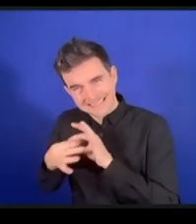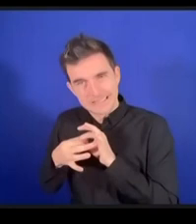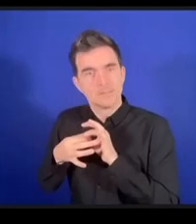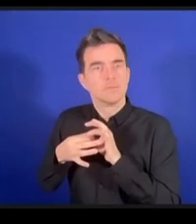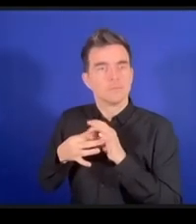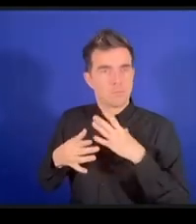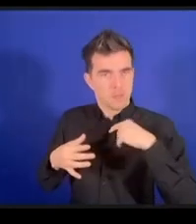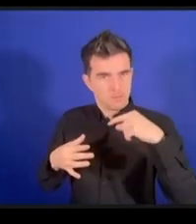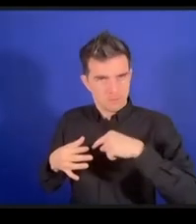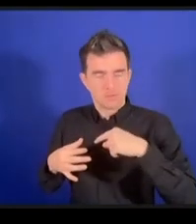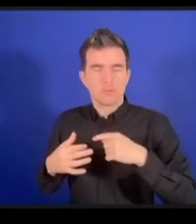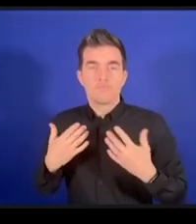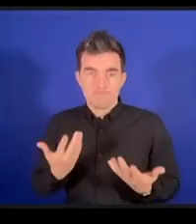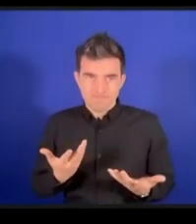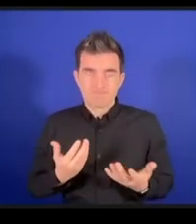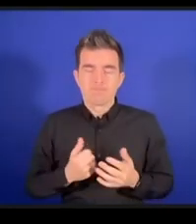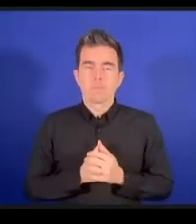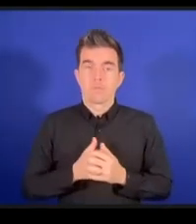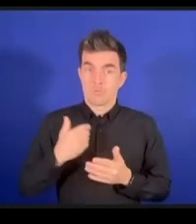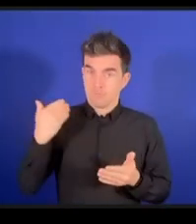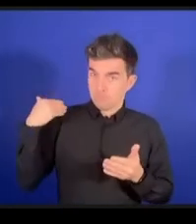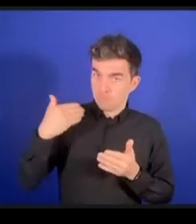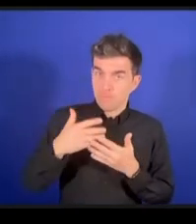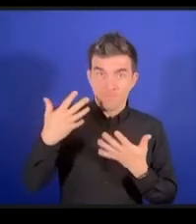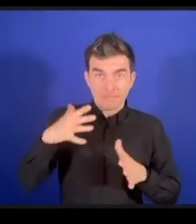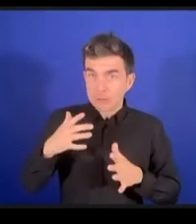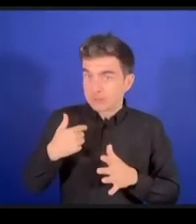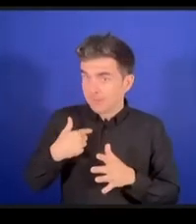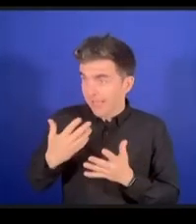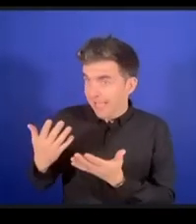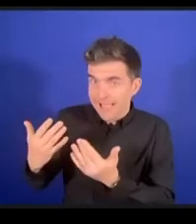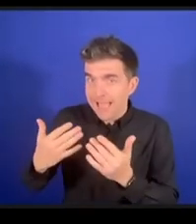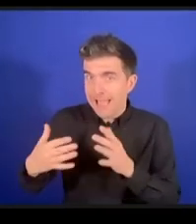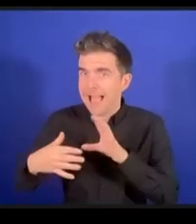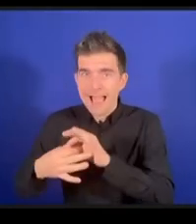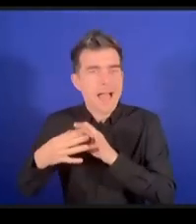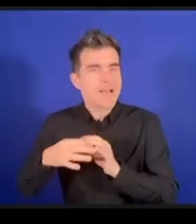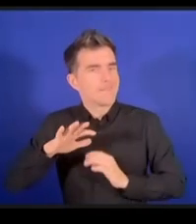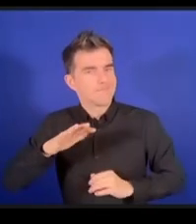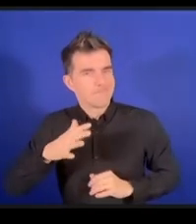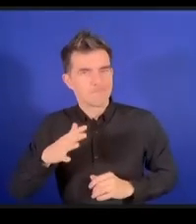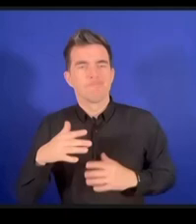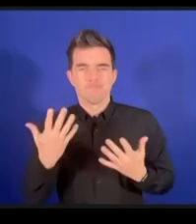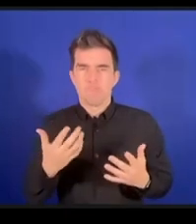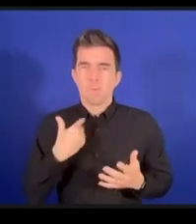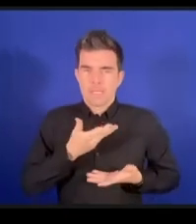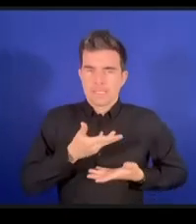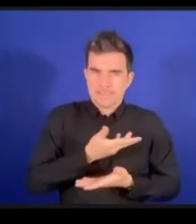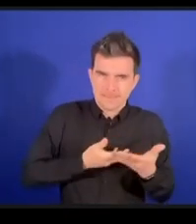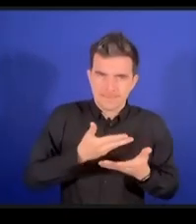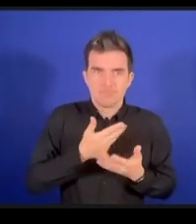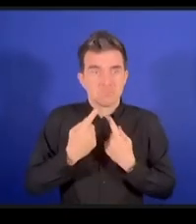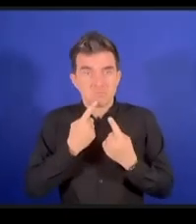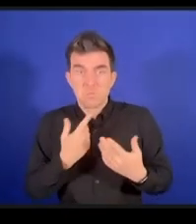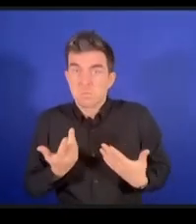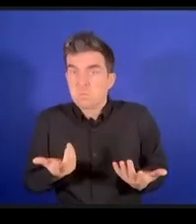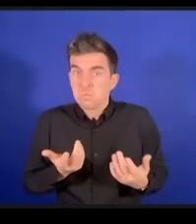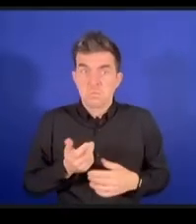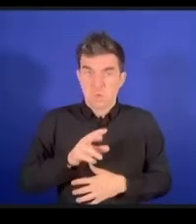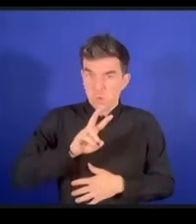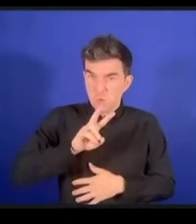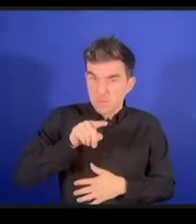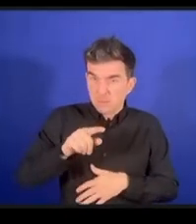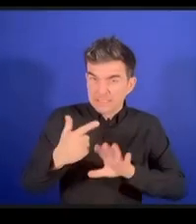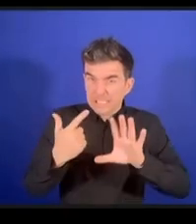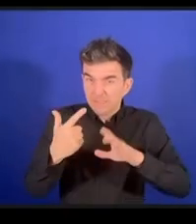億人でしょうかいろいな数字が出ていますけれども我々のファイルにあるつまりインターネットの接続ができていない方々を考